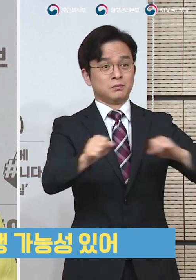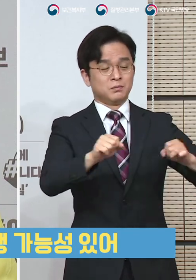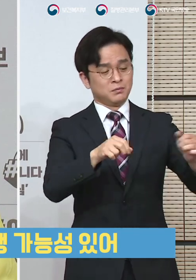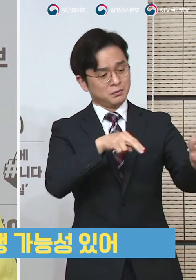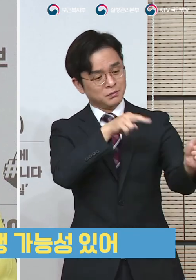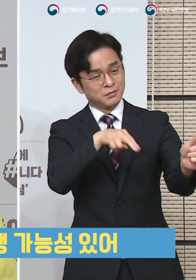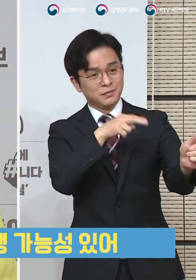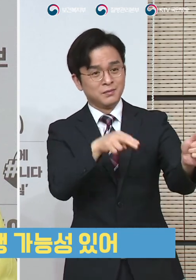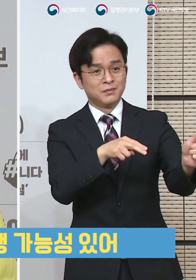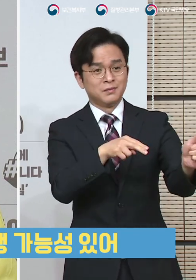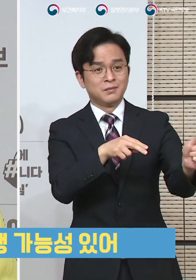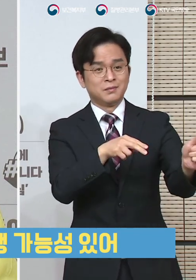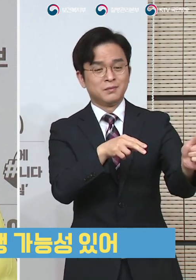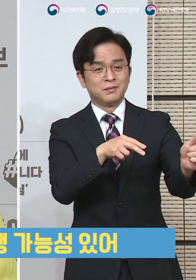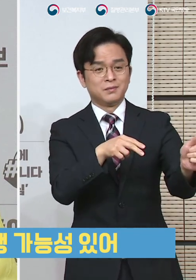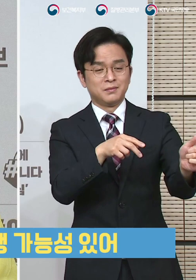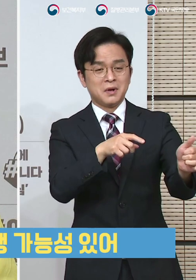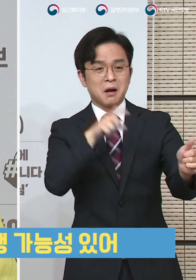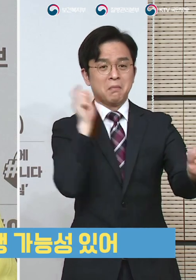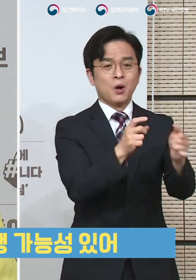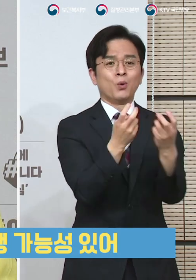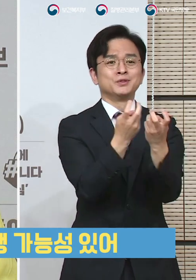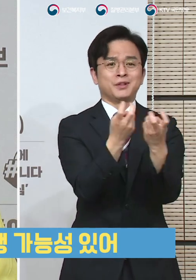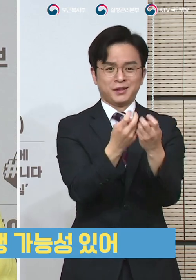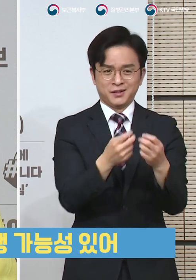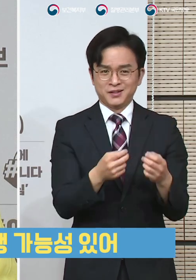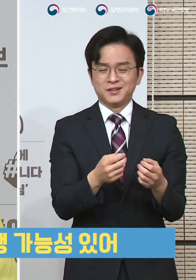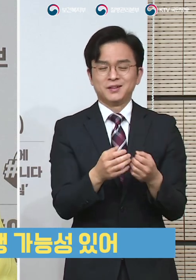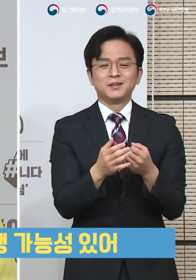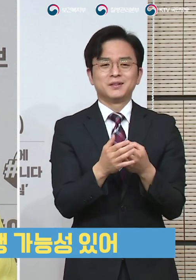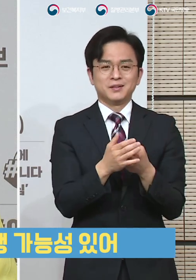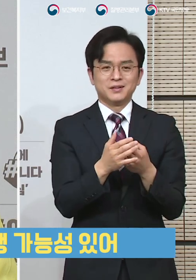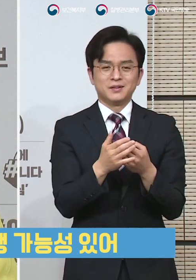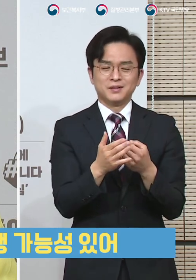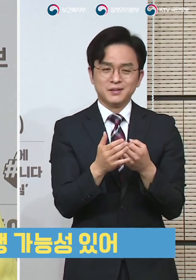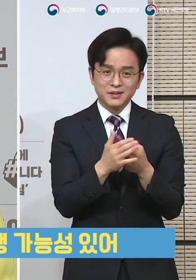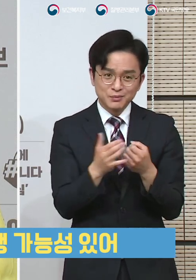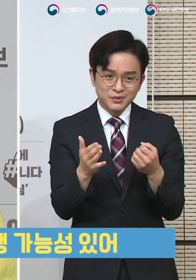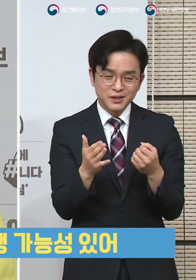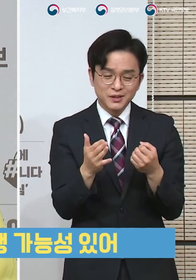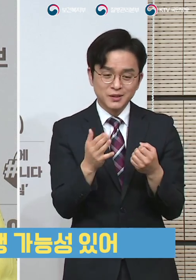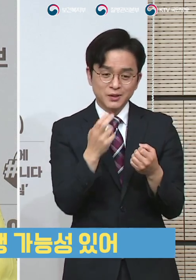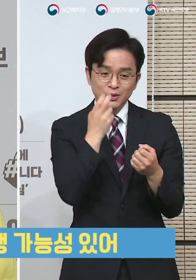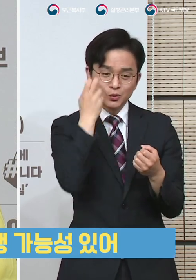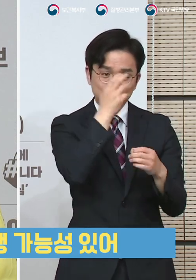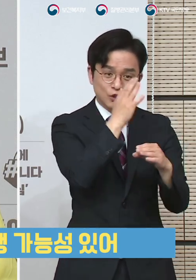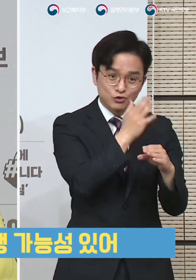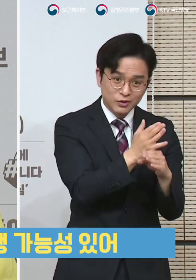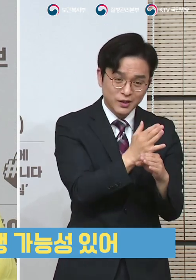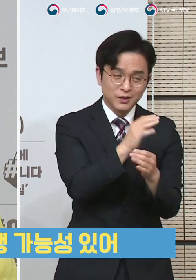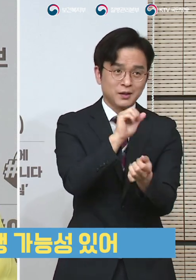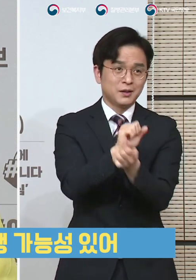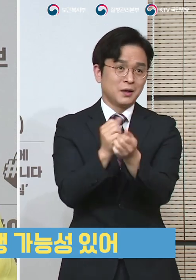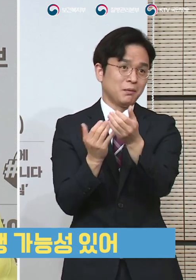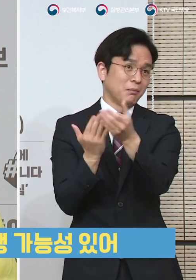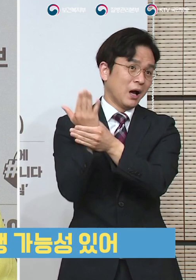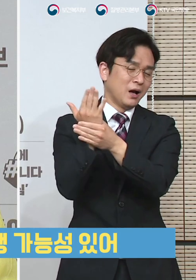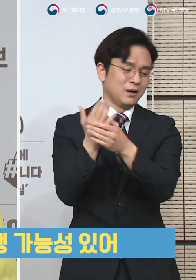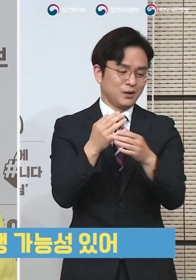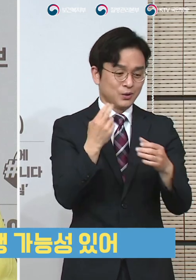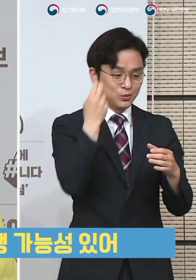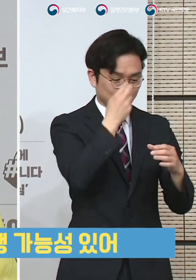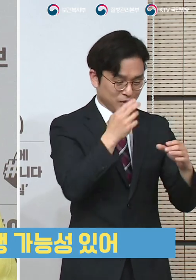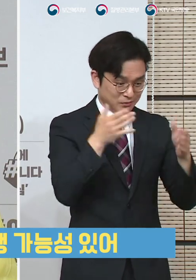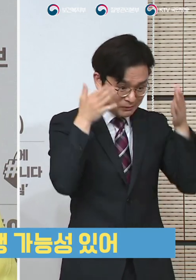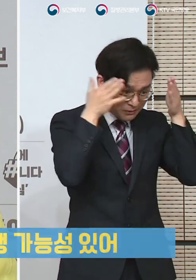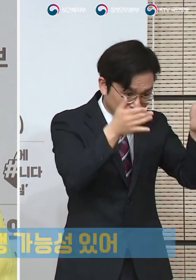있는 그런 가능성은 여전히 상존을 합니다. 그렇기 때문에 코로나19가 방역적인 측면에서 대응을 하기가 상당히 까다로운